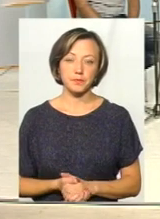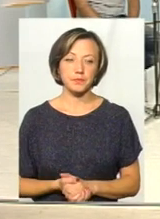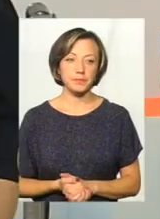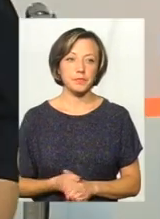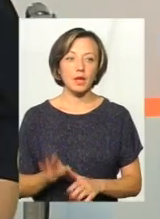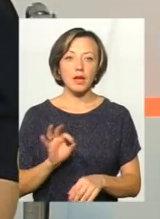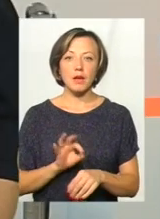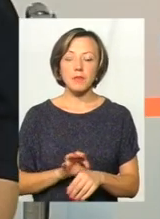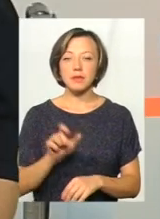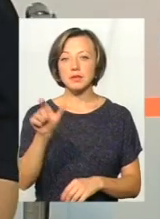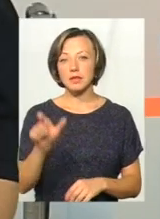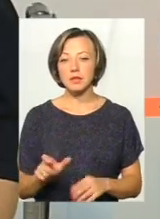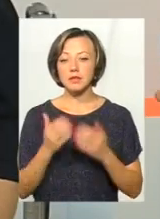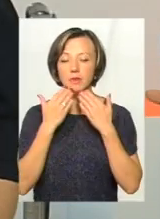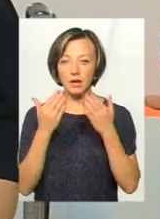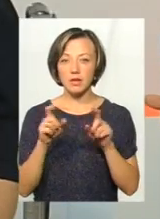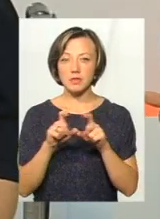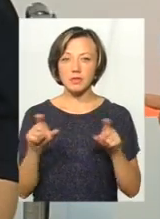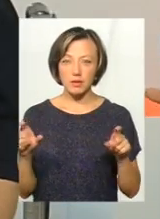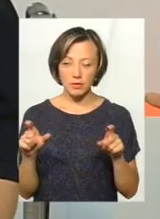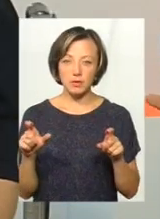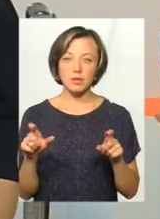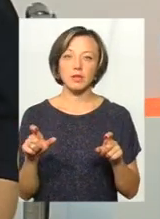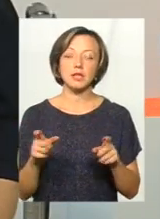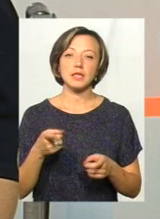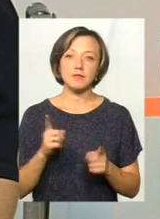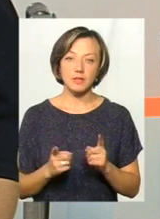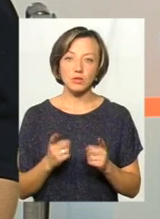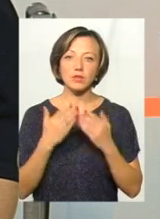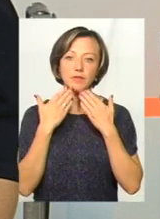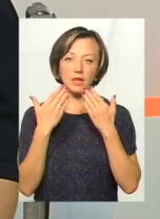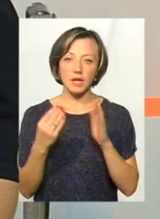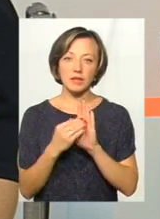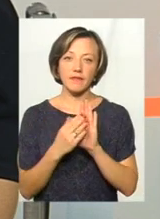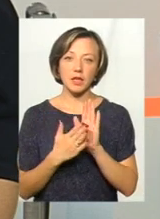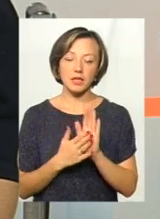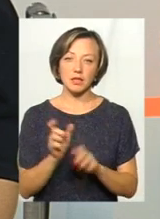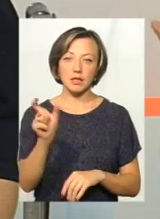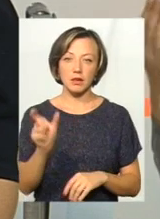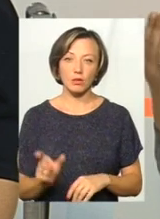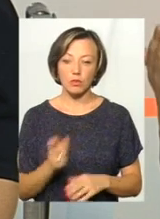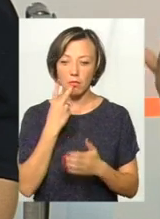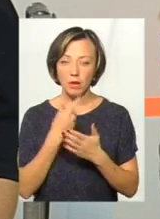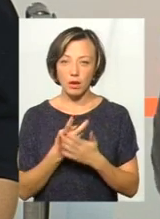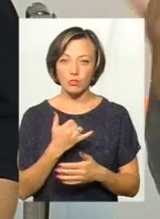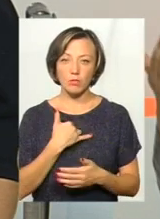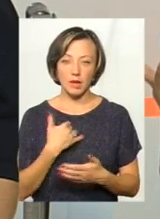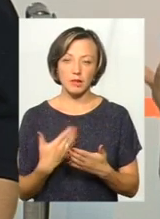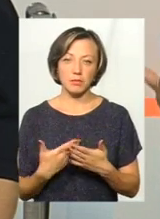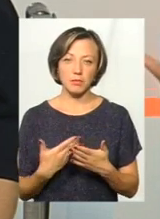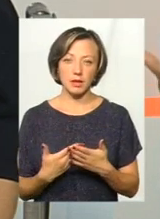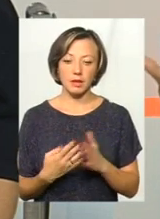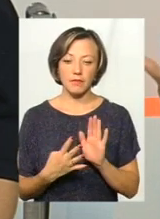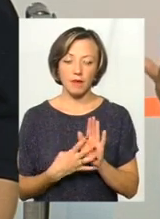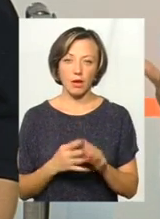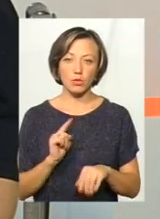Пацієнт, коли звертається в заклад, наприклад, в амбулаторію, він, звісно, що звертається в реєстратору. Реєстратор бачить, що в мене, наприклад, на